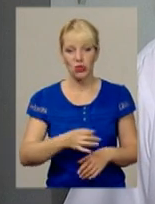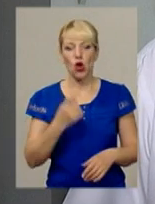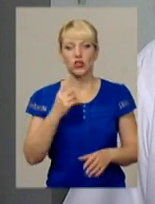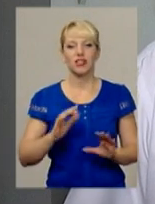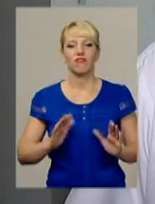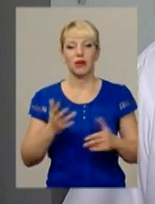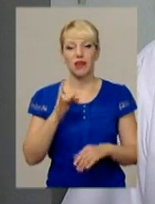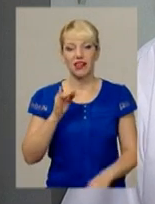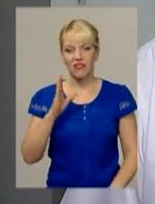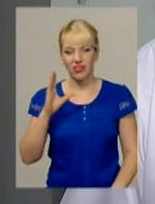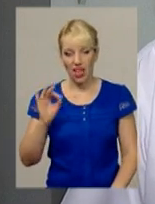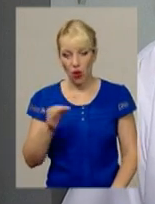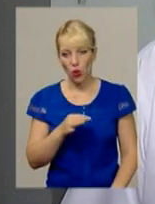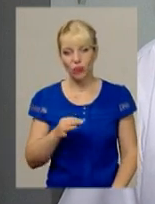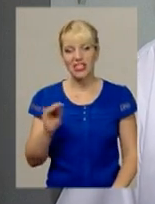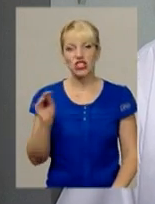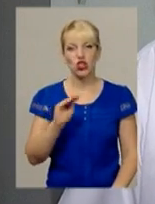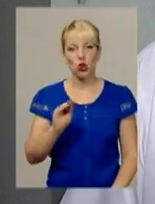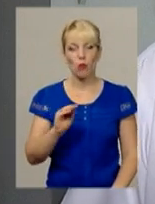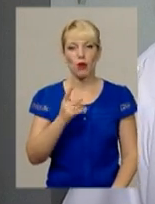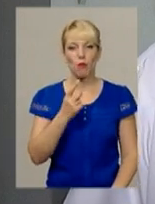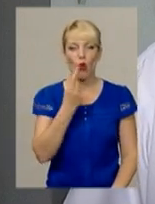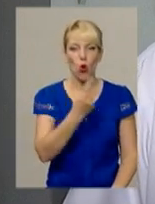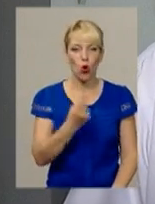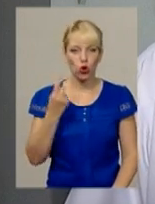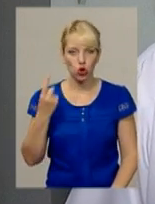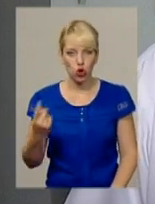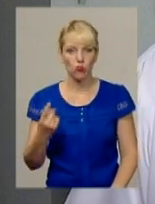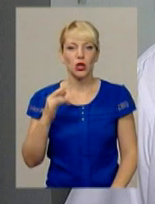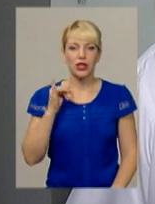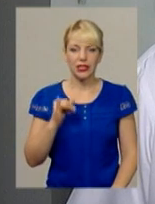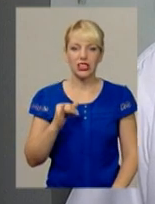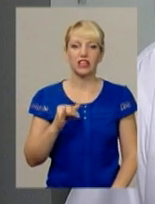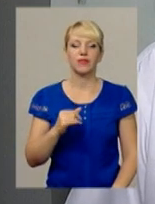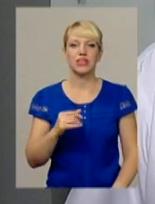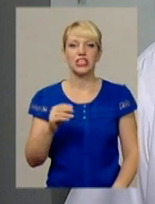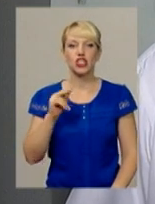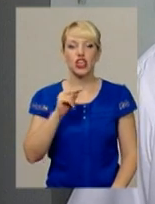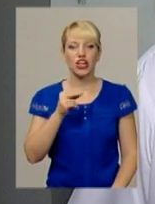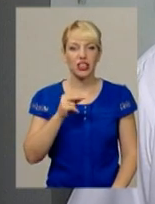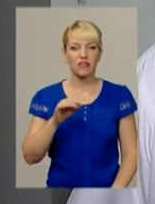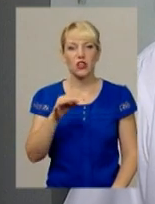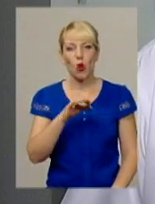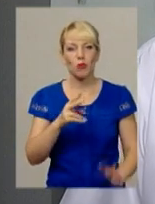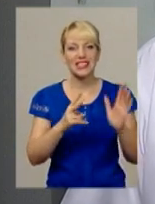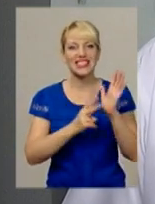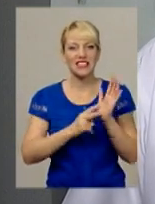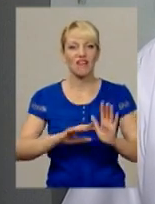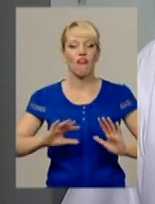Рівненській області, в Житомирській по одному і Чернігівська область аж сім випадків. Знищено